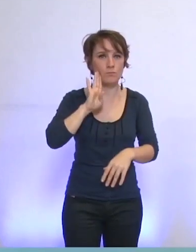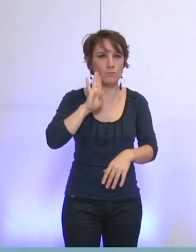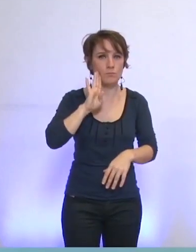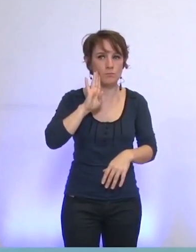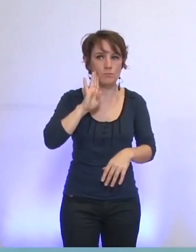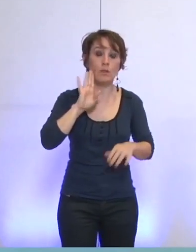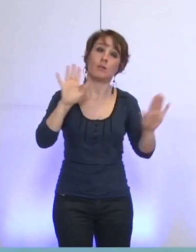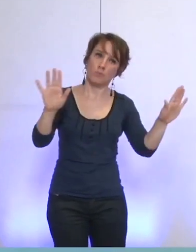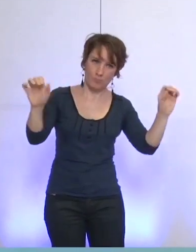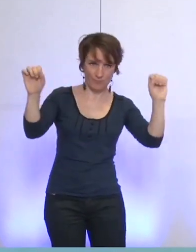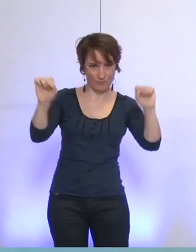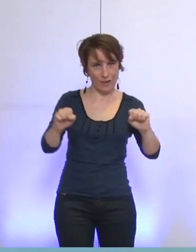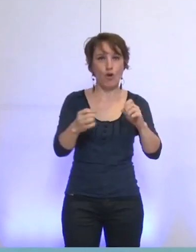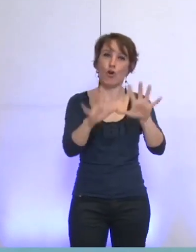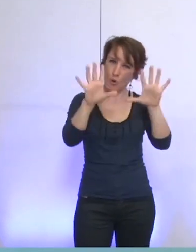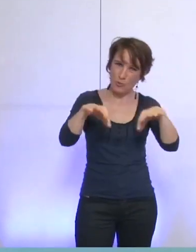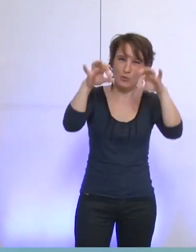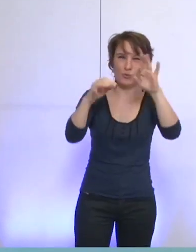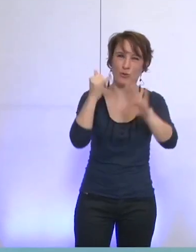Nous suspendons donc la séance pour 15 minutes.